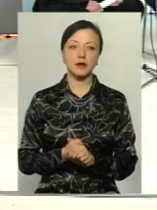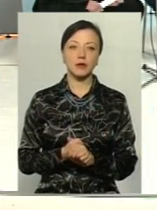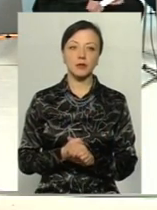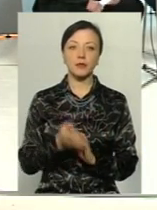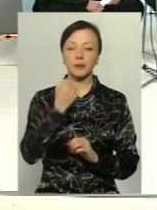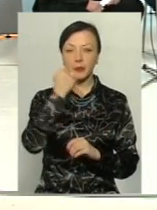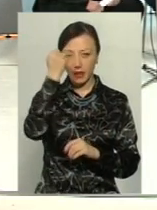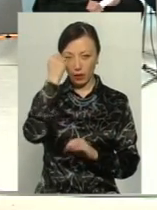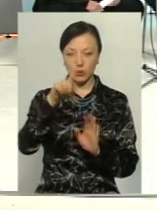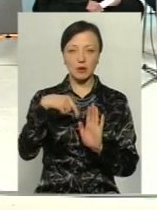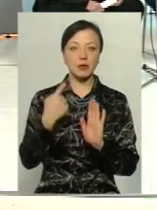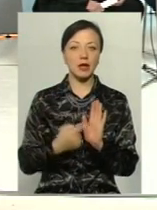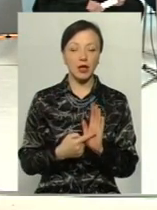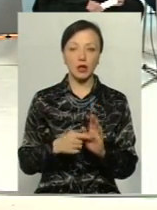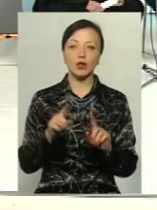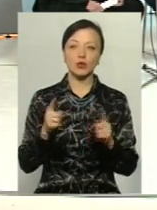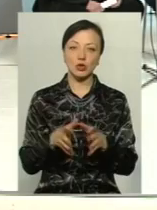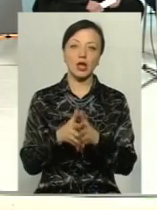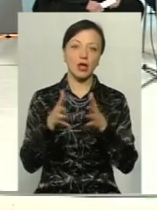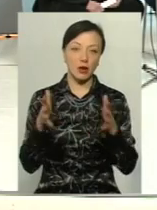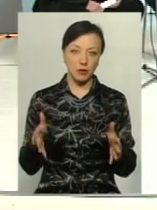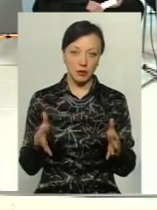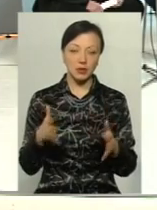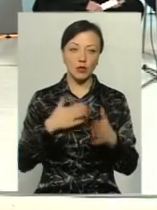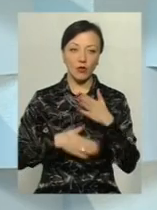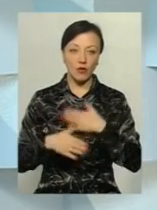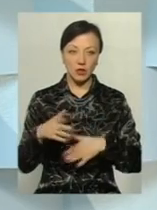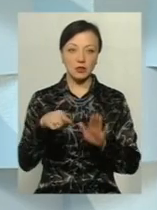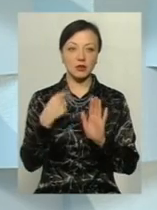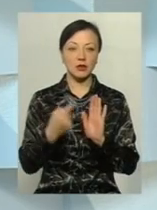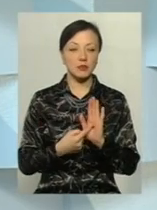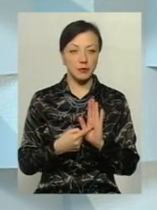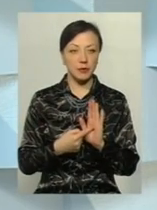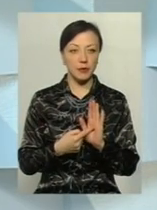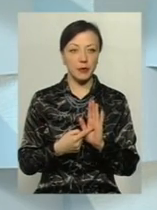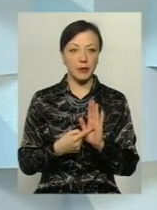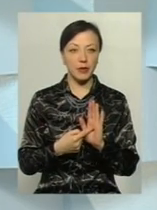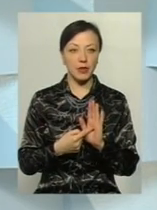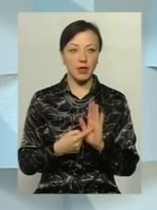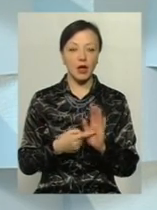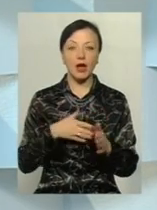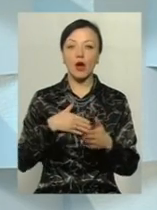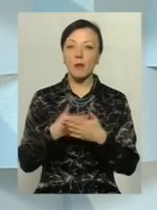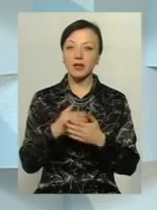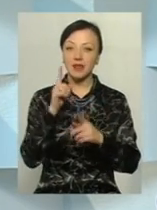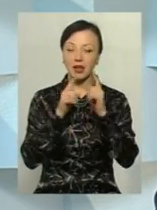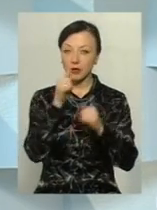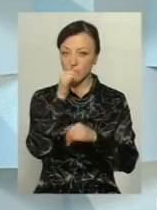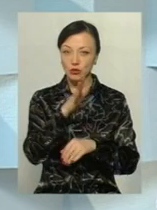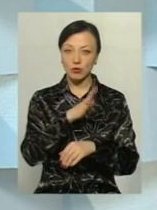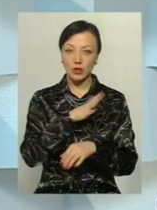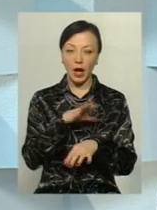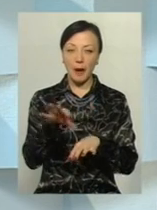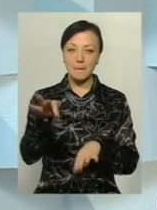Дякую. Дякую за запитання. Воно дуже ємке. Я дуже задоволений, що ви її задали. Громадська рада не може бути